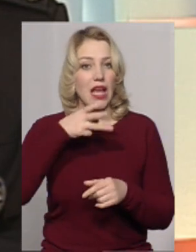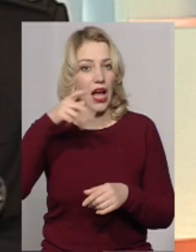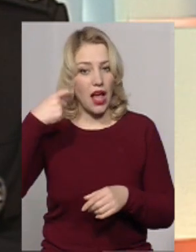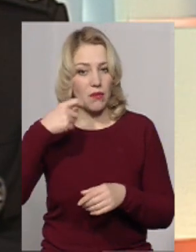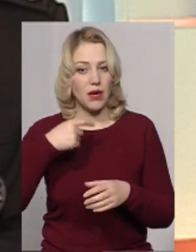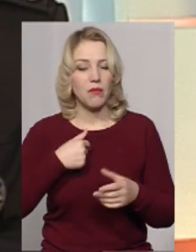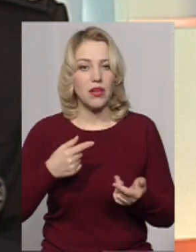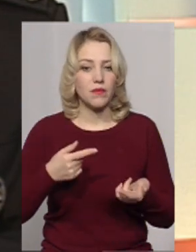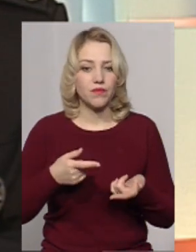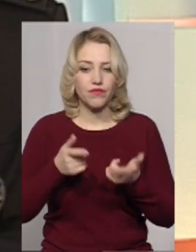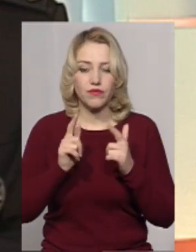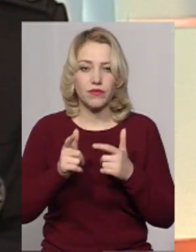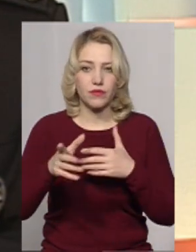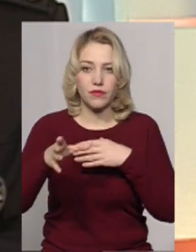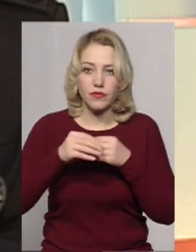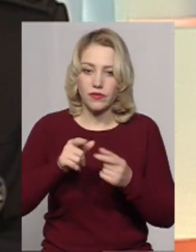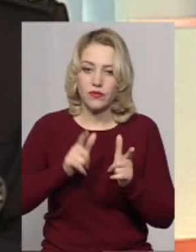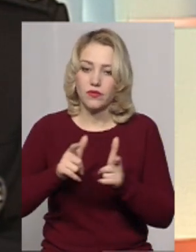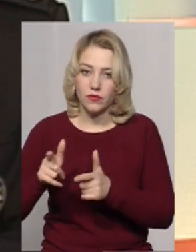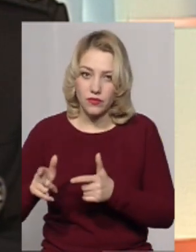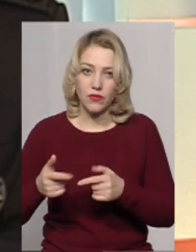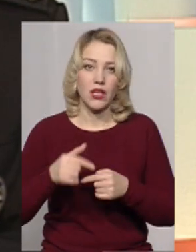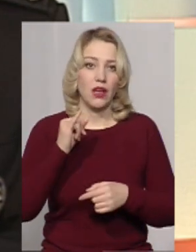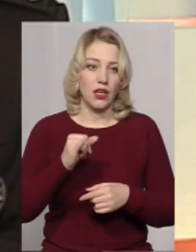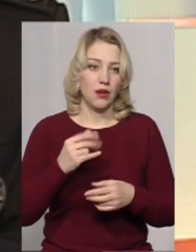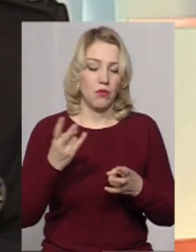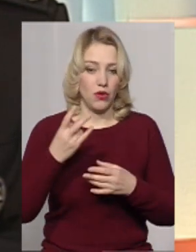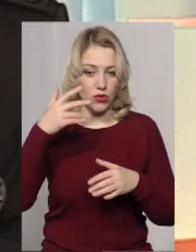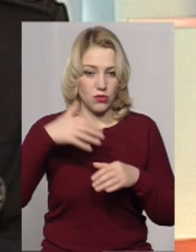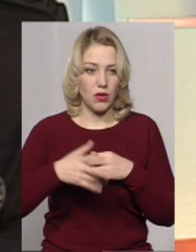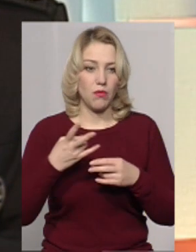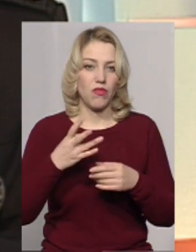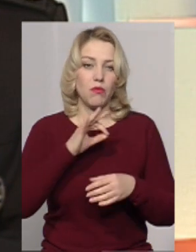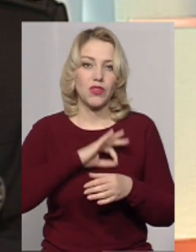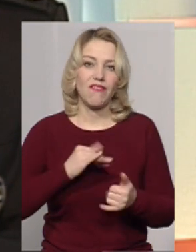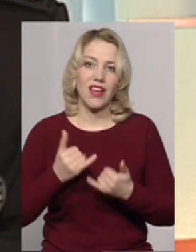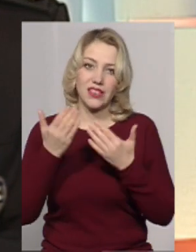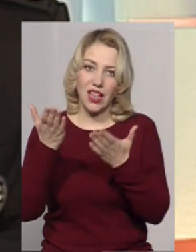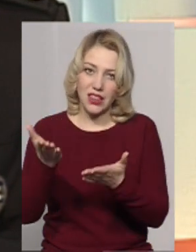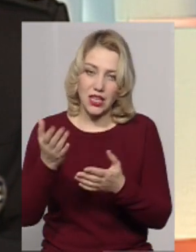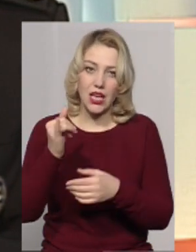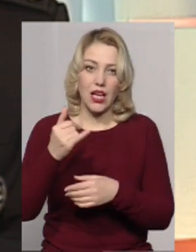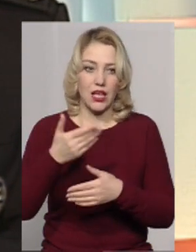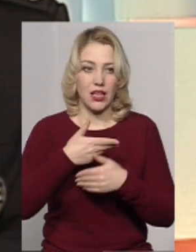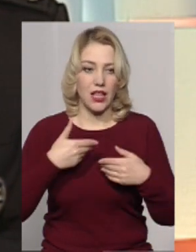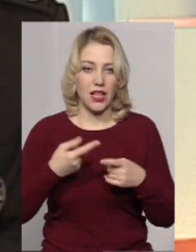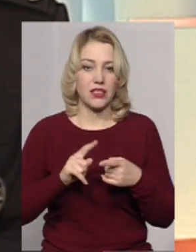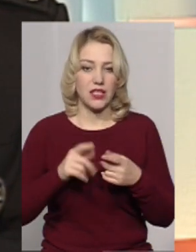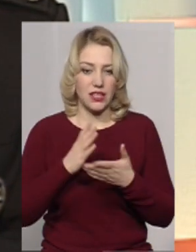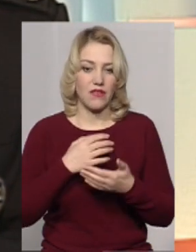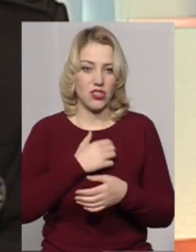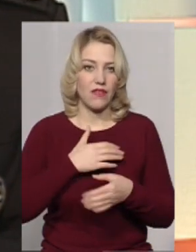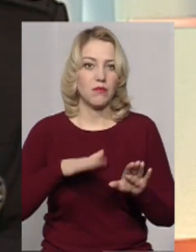узгоджуємо з ними, тому що ми розуміємо, що повинен бути ефект саме для них. Але для нас також важливо є і ті місця,